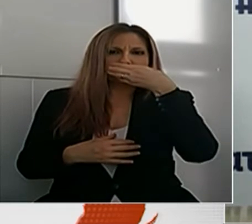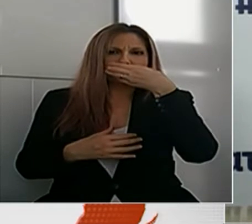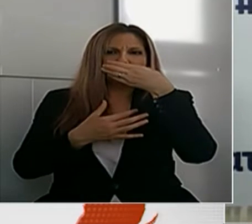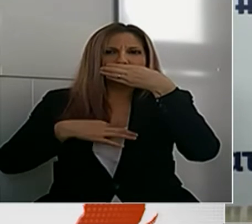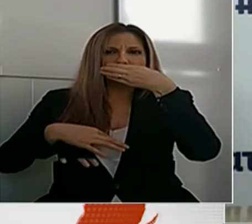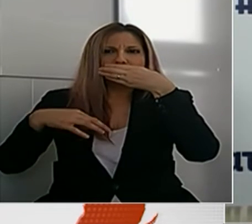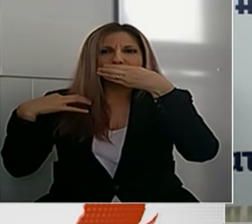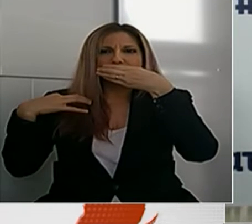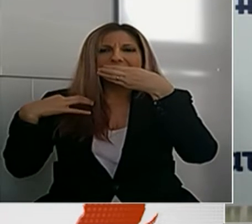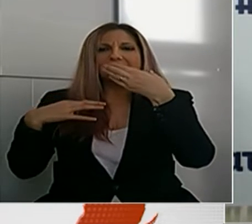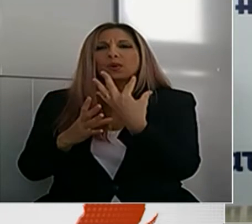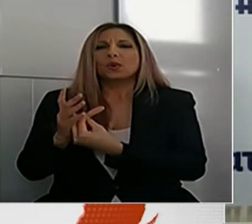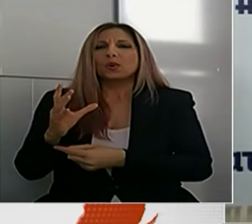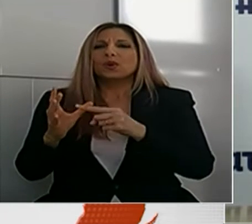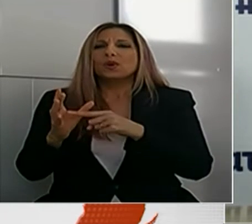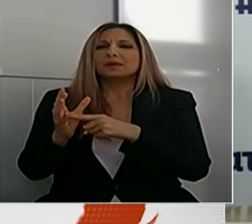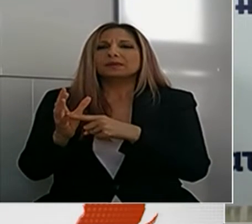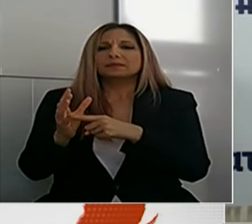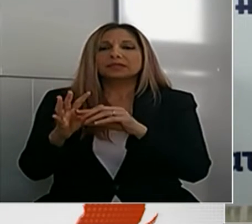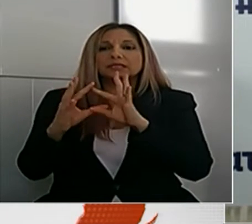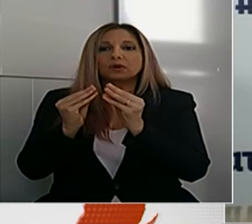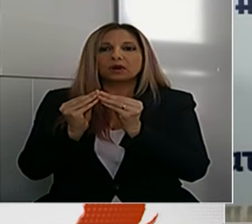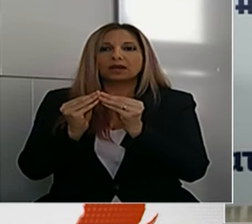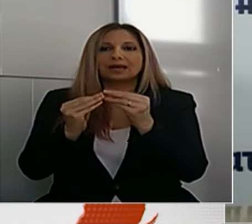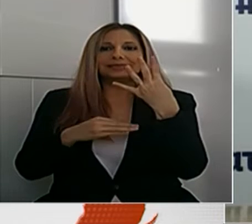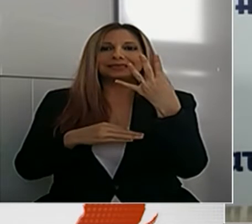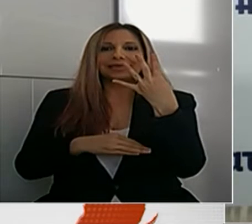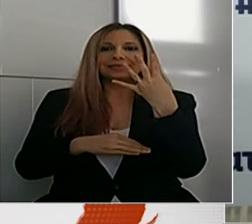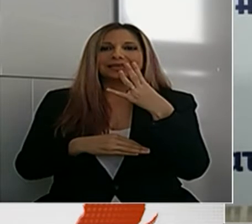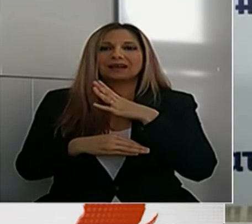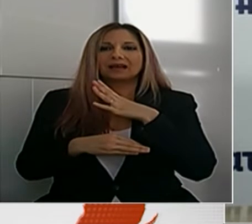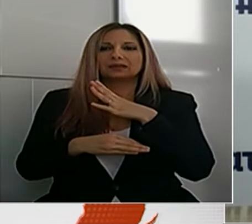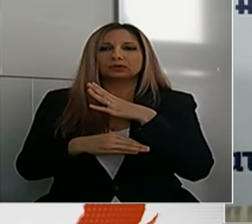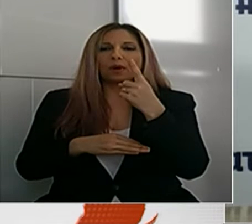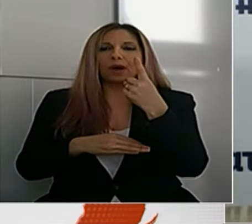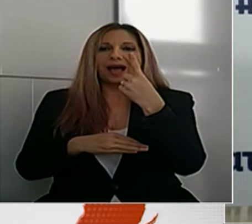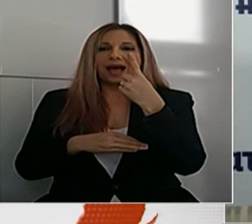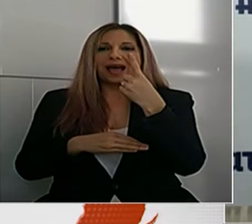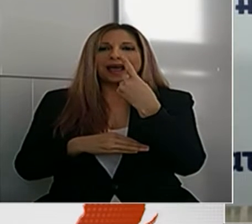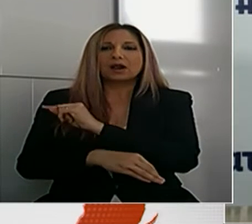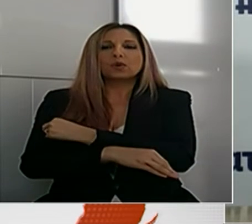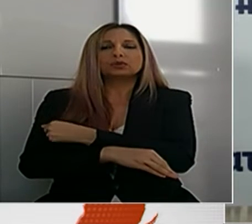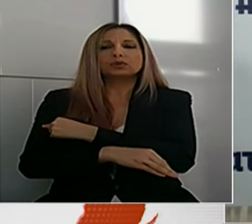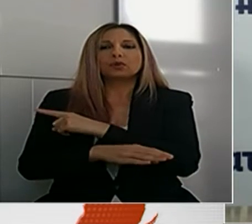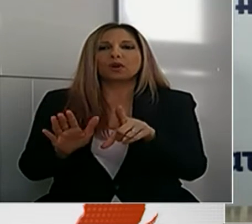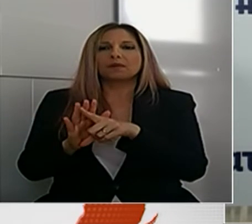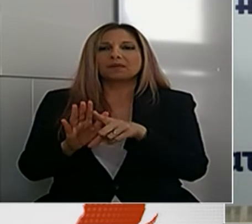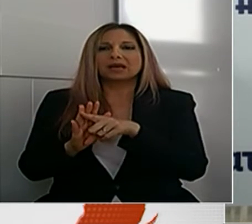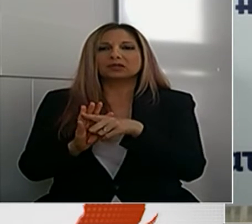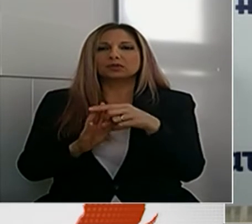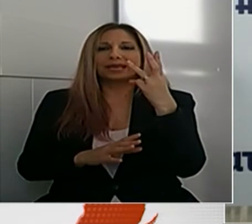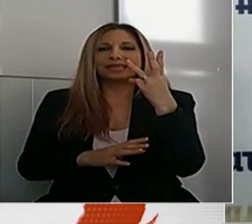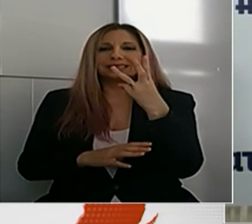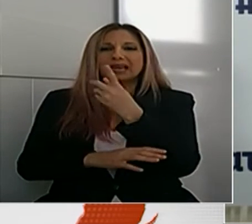Διασωνυνωμένοι νοσηλεύονται συνολικά τέσσερις ασθενείς, ένας στη ΜΕΘ του Γενικού Νοσοκομείου Λεμεσού και τρεις στη ΜΕΘ του